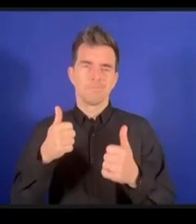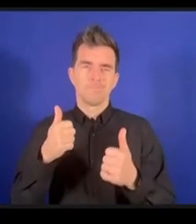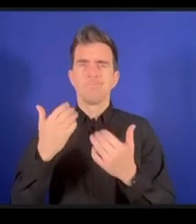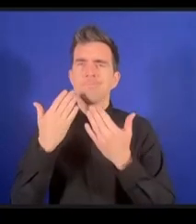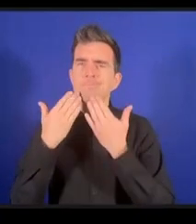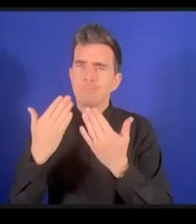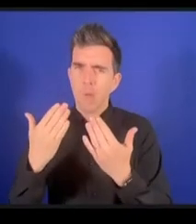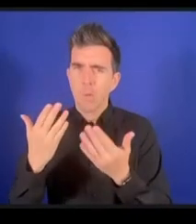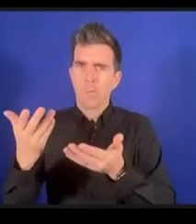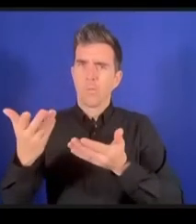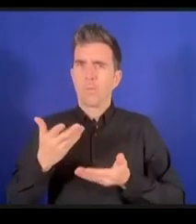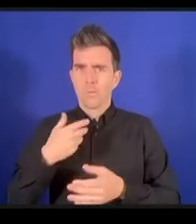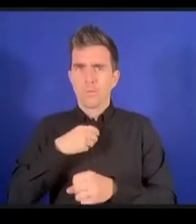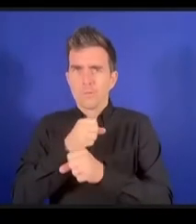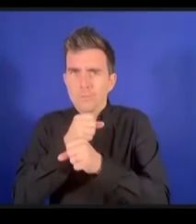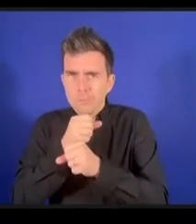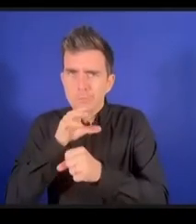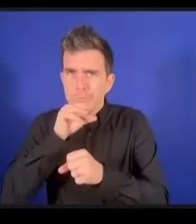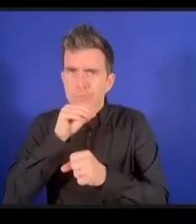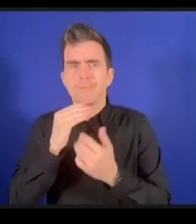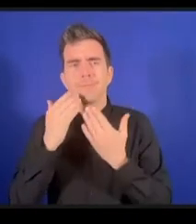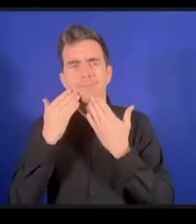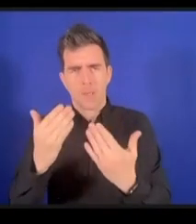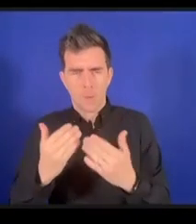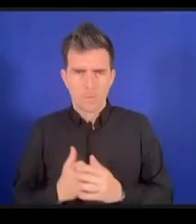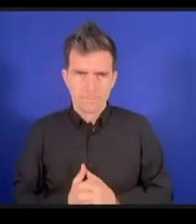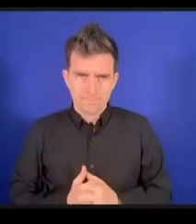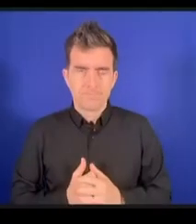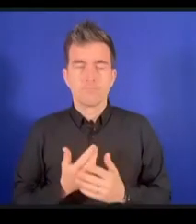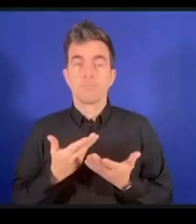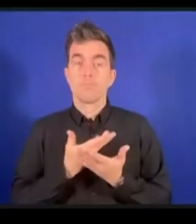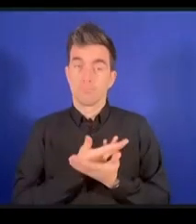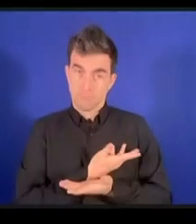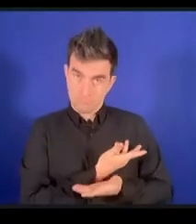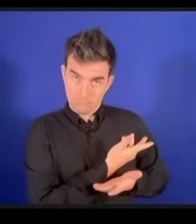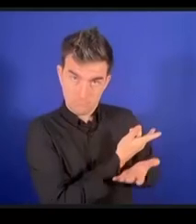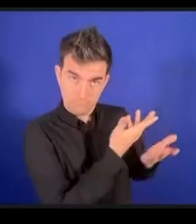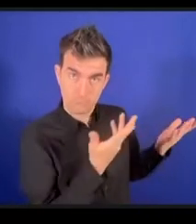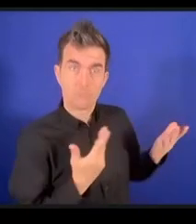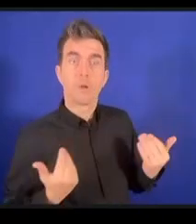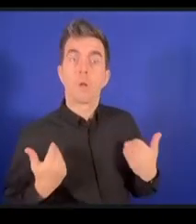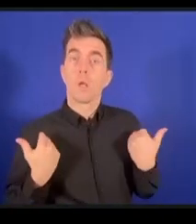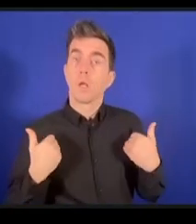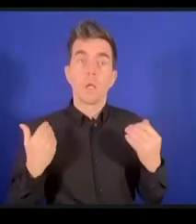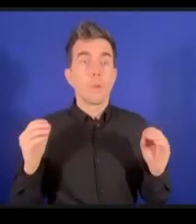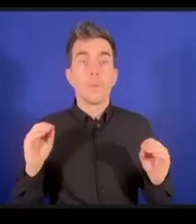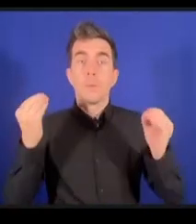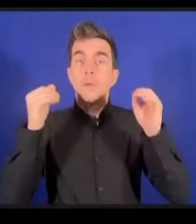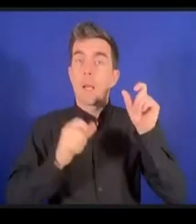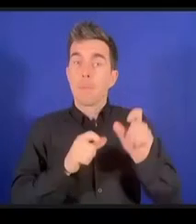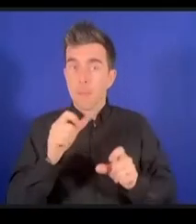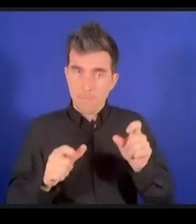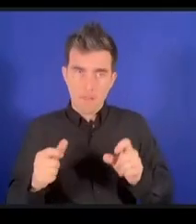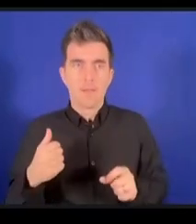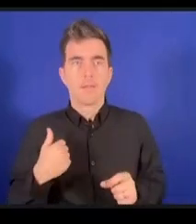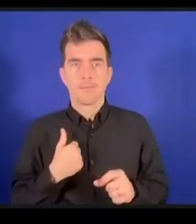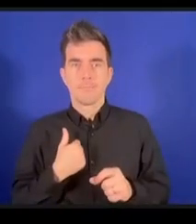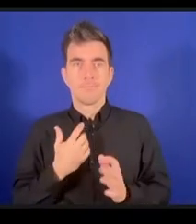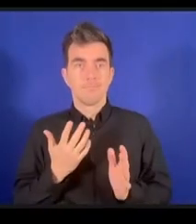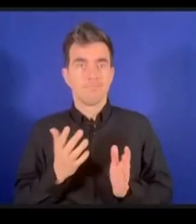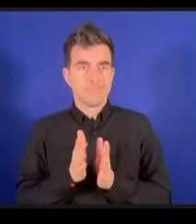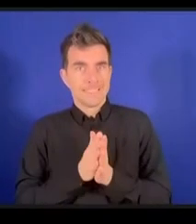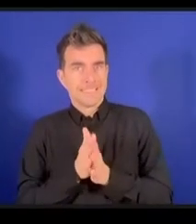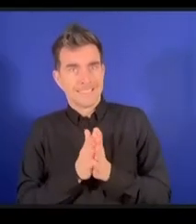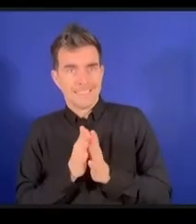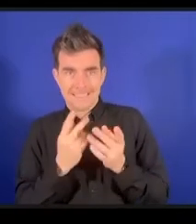parler au nom des jeunes je dois dire que c'est passionnant de voir autant de jeunes impliqués dans les processus ici je représente la